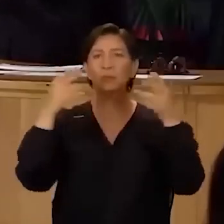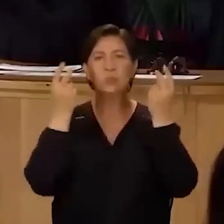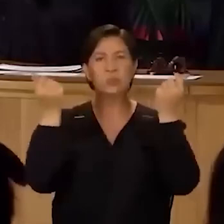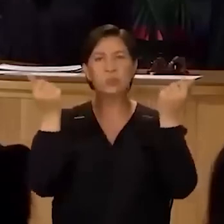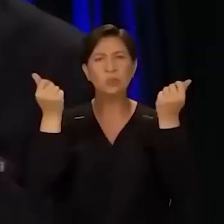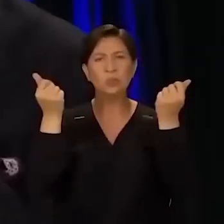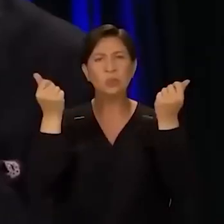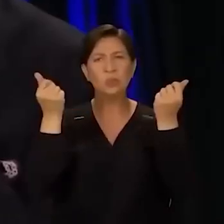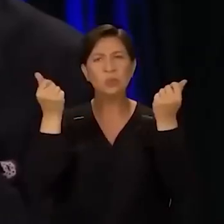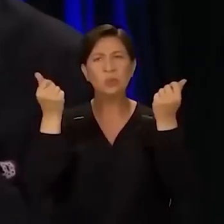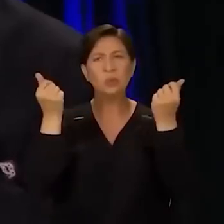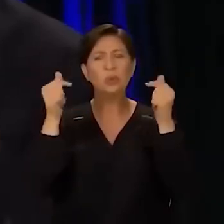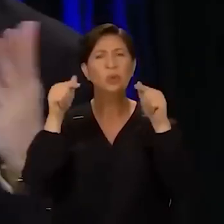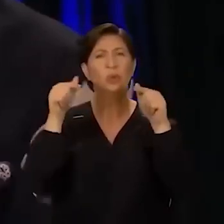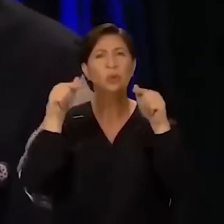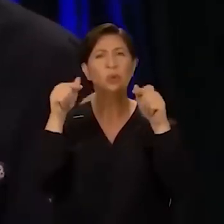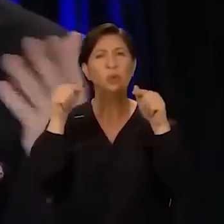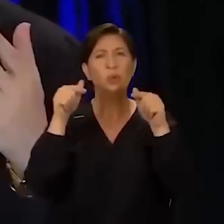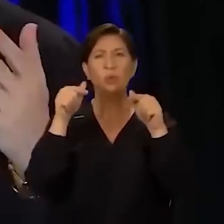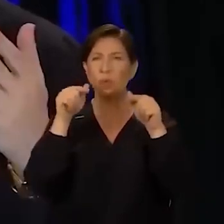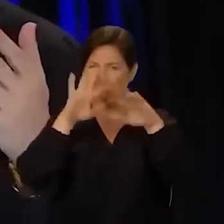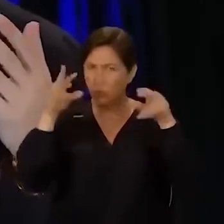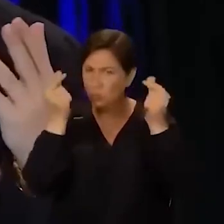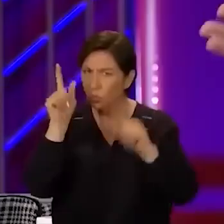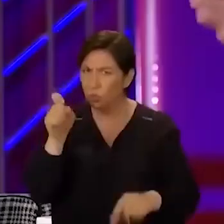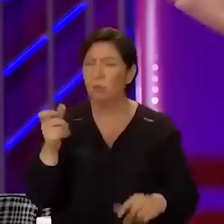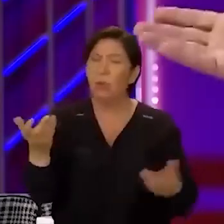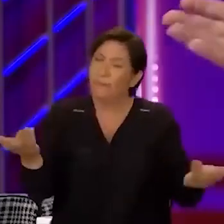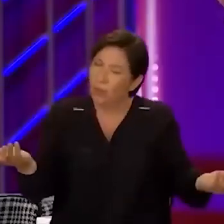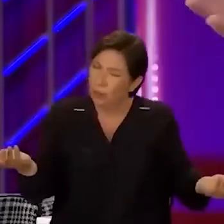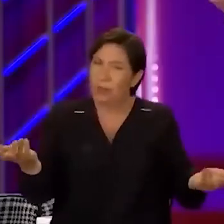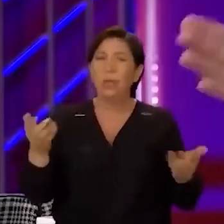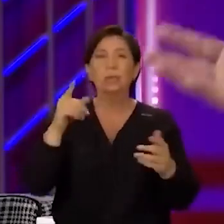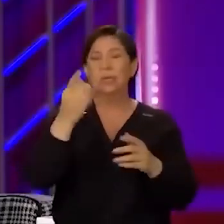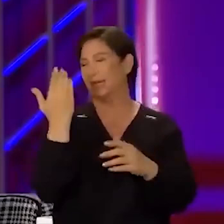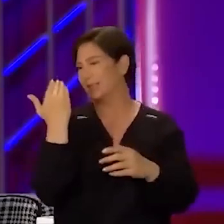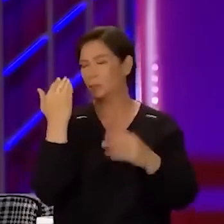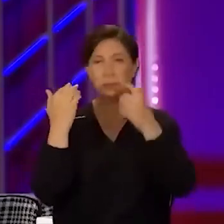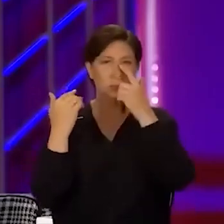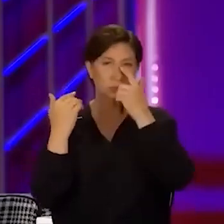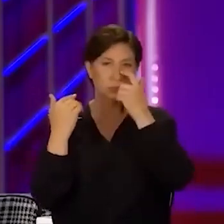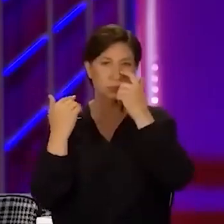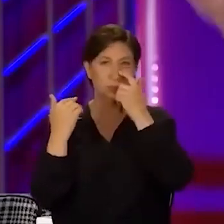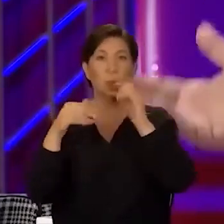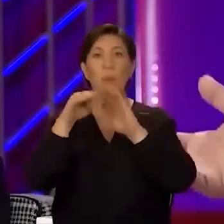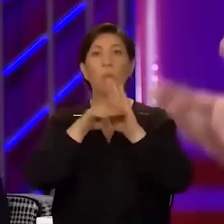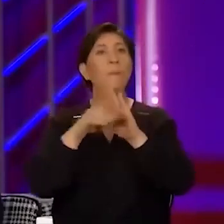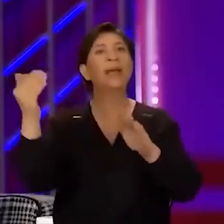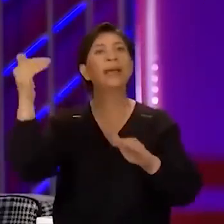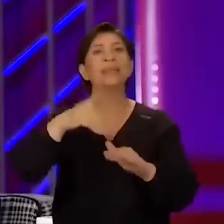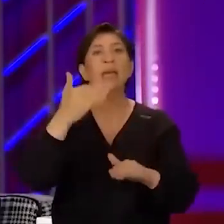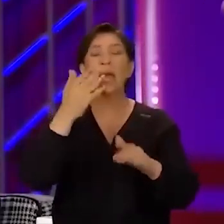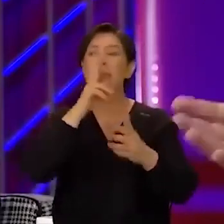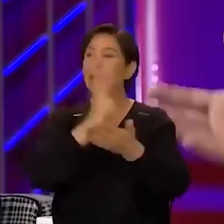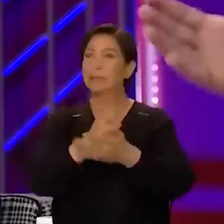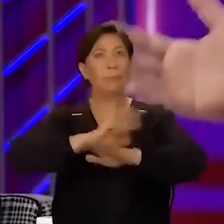Bunu ki hiç. Sence unuttun mu? Evet. Bunu sana geçen gün yani programa geleceğin